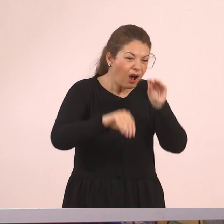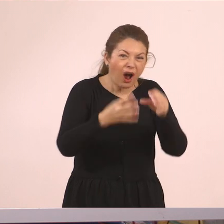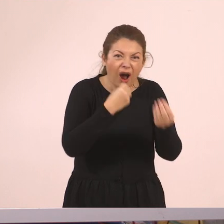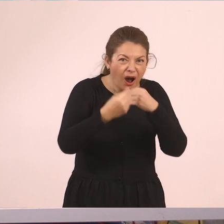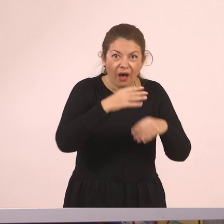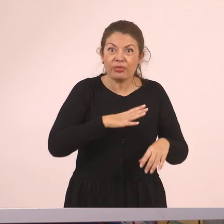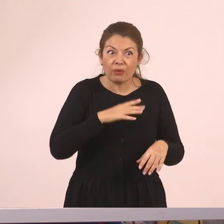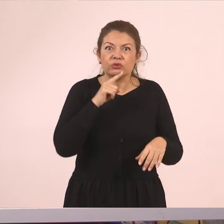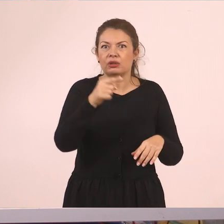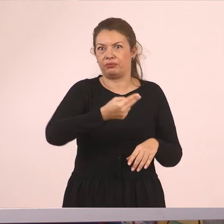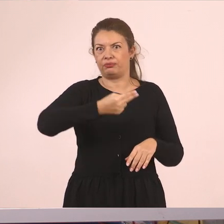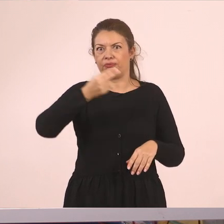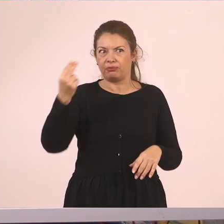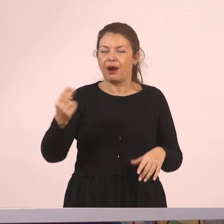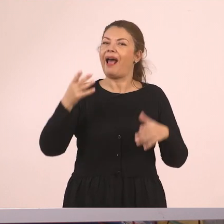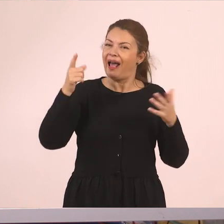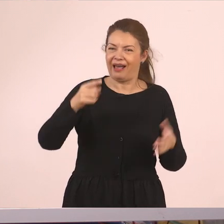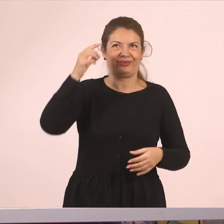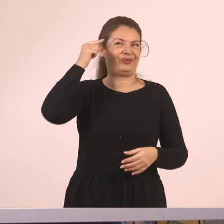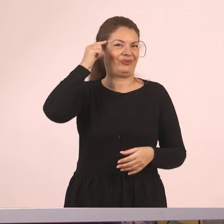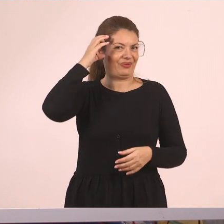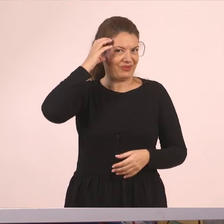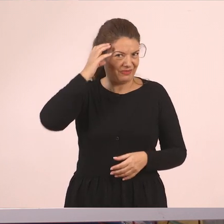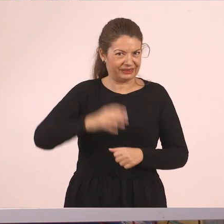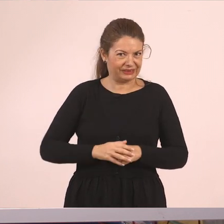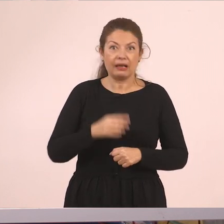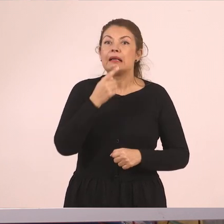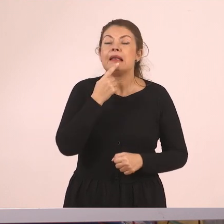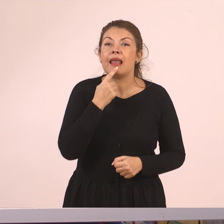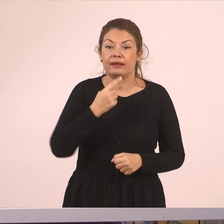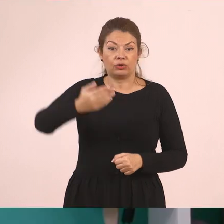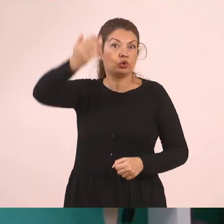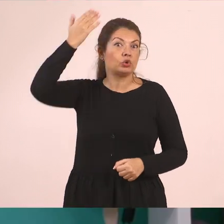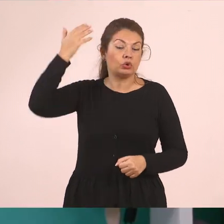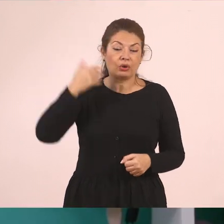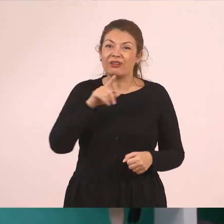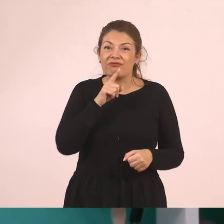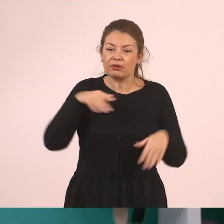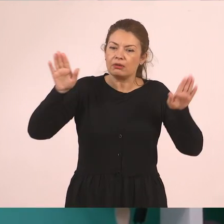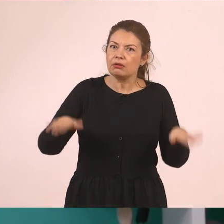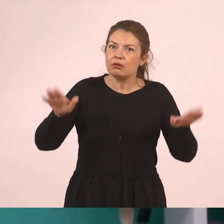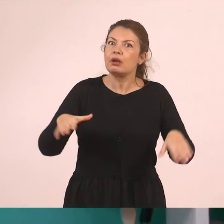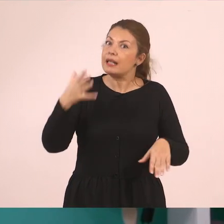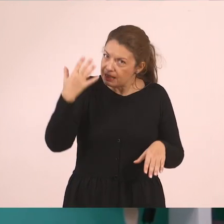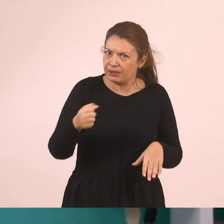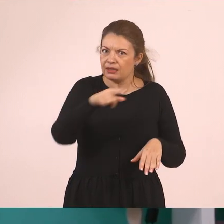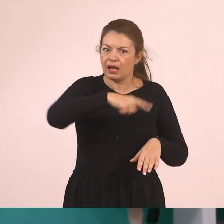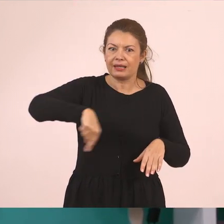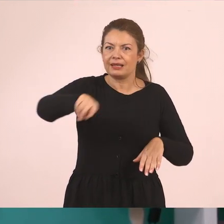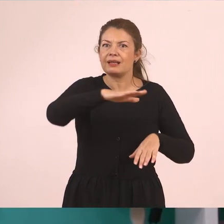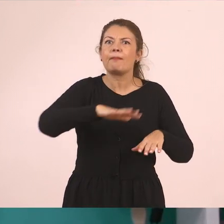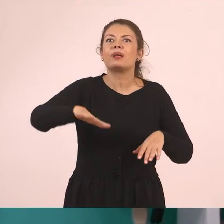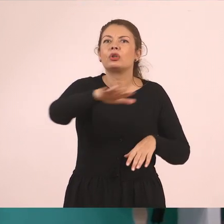λένε, και θα σας το θυμίσω αυτό, ότι οι Στιμφαλίδες Όρνηθες υπήρχαν εκεί στην περιοχή